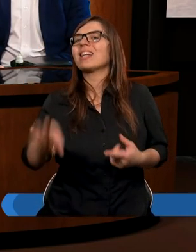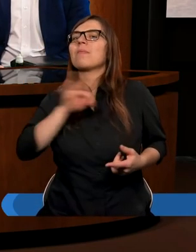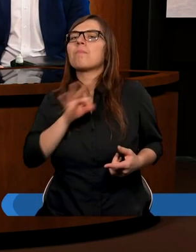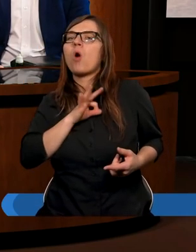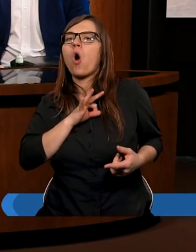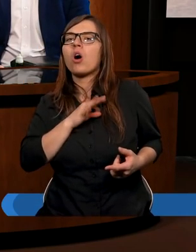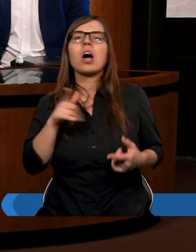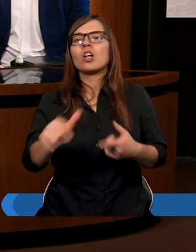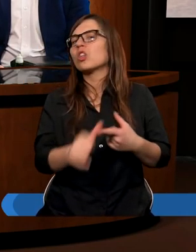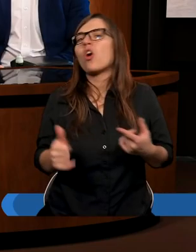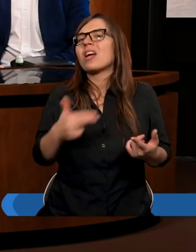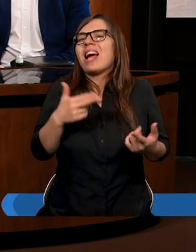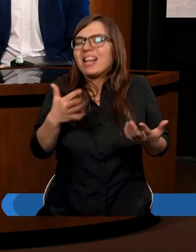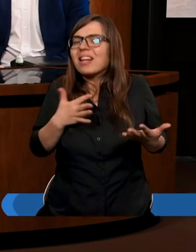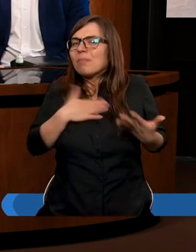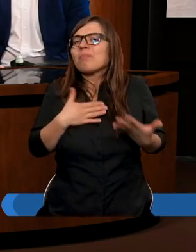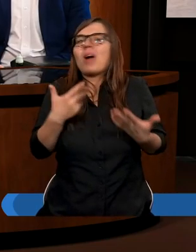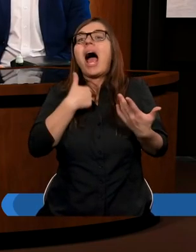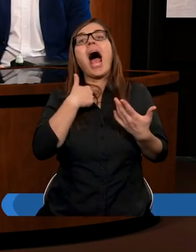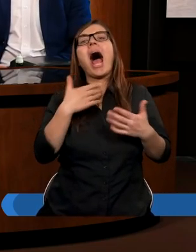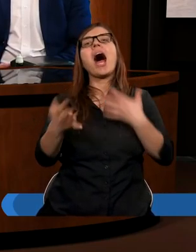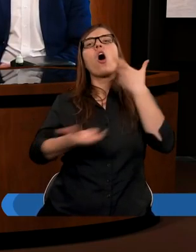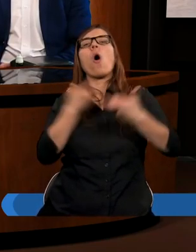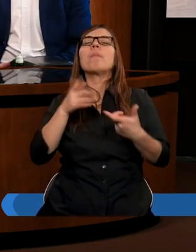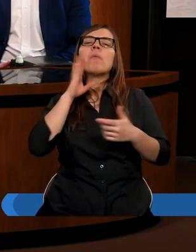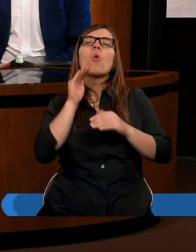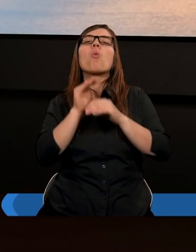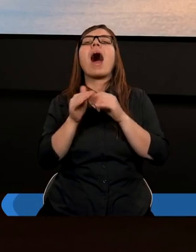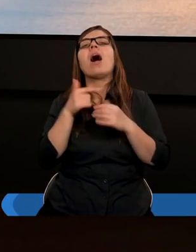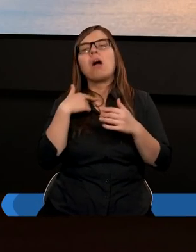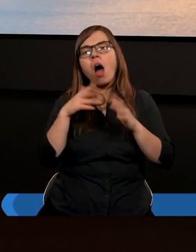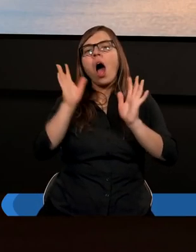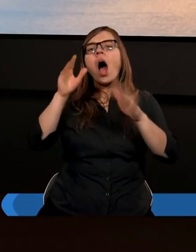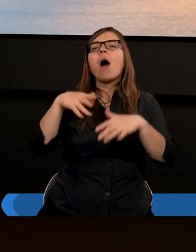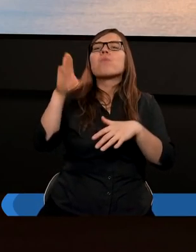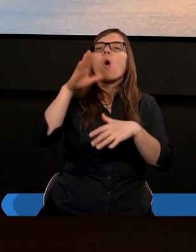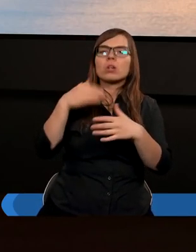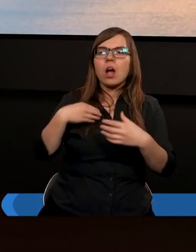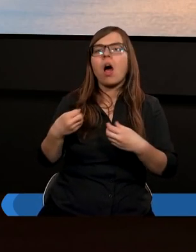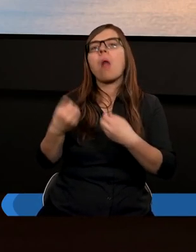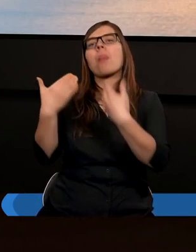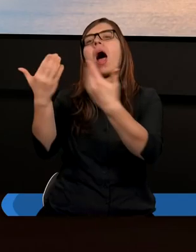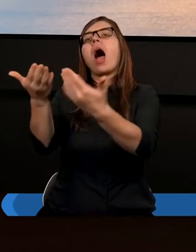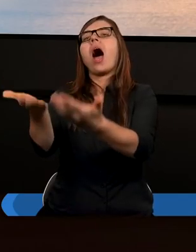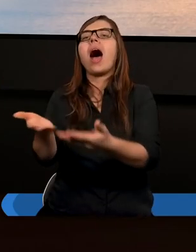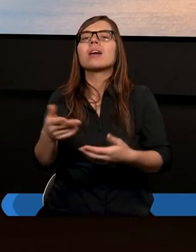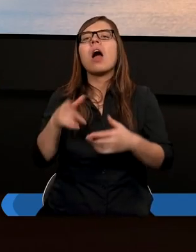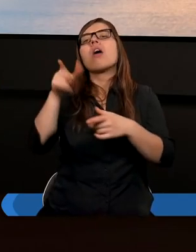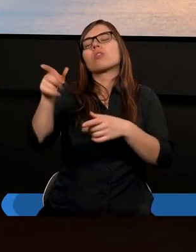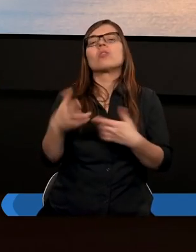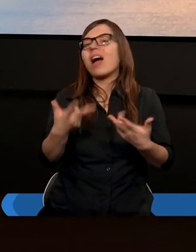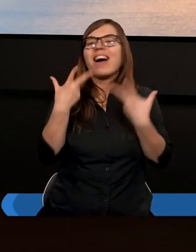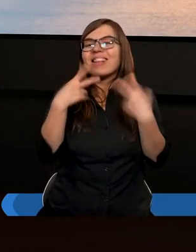my mu łaski nie robimy. Oczywiście. To żadna zasługa, jeśli to nie jest moje, to ja tylko oddaję to, co nie jest moje.